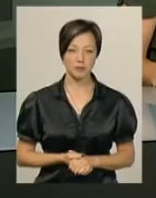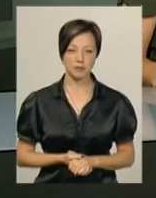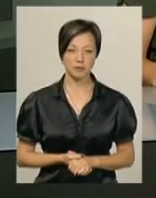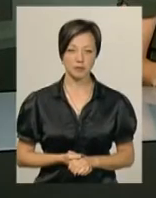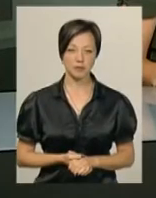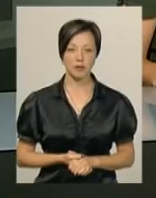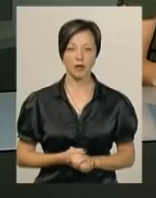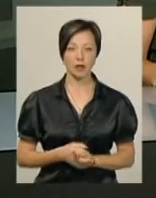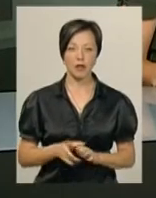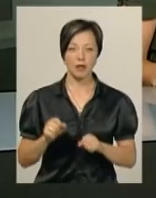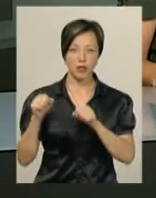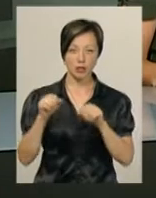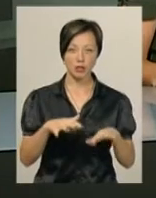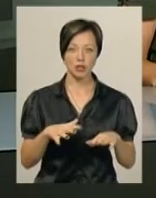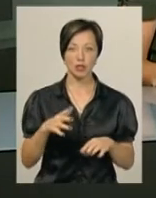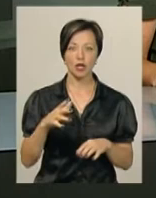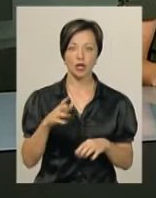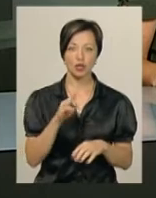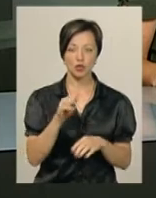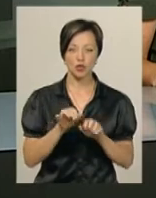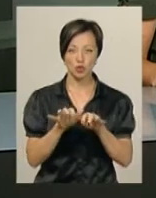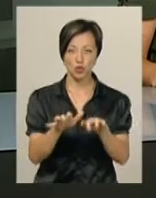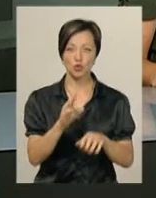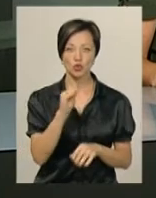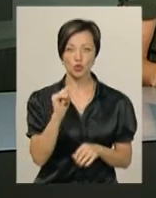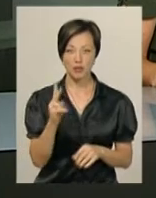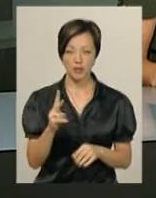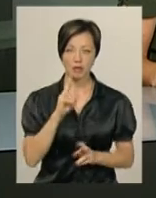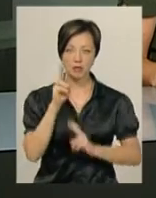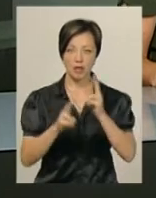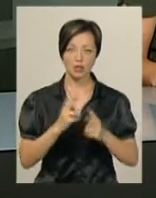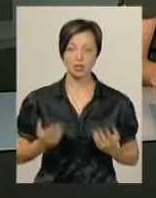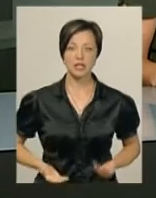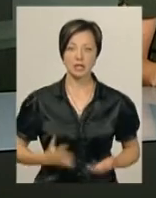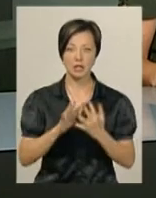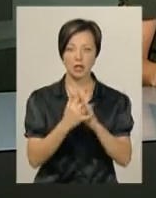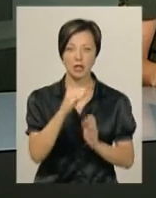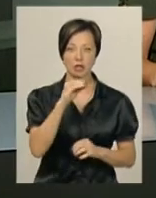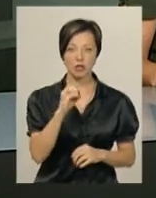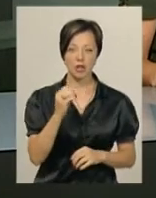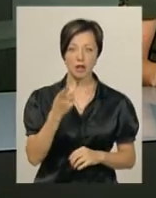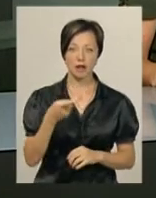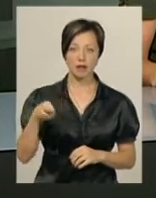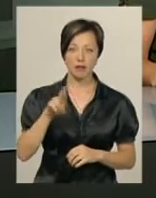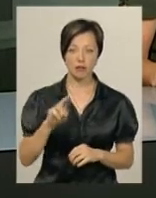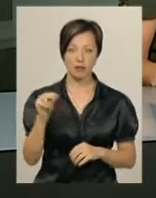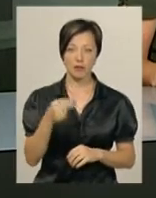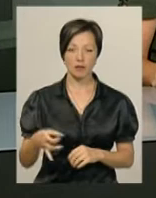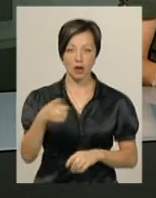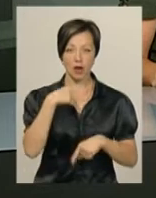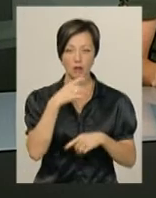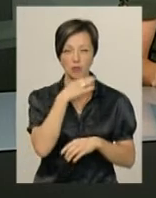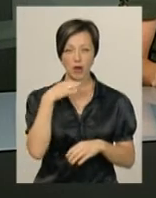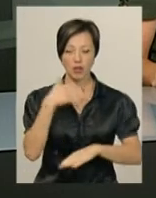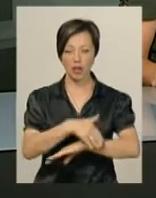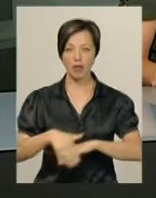На нашесті жуків скажуться жителі села Жердя Чеморовецького району. Місцева жителька Альона Гурська каже, їх багато і